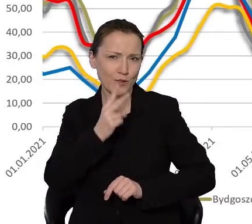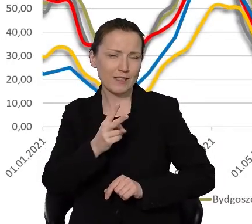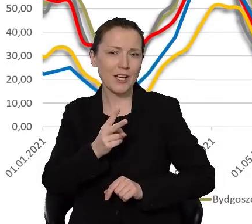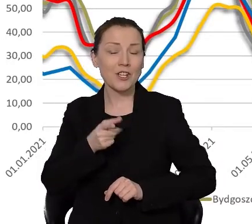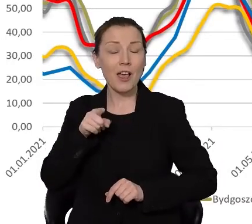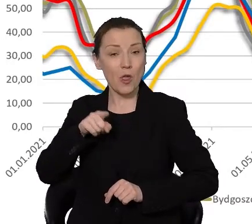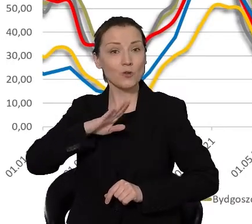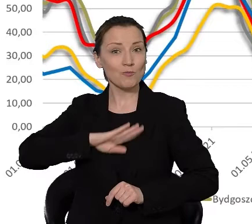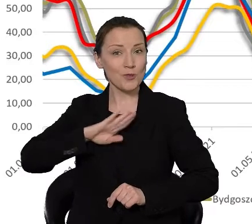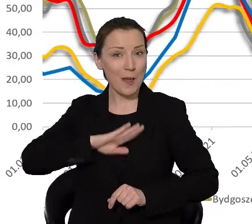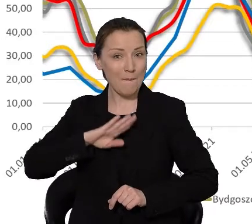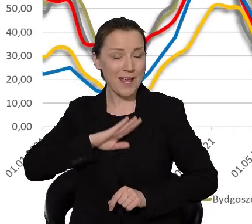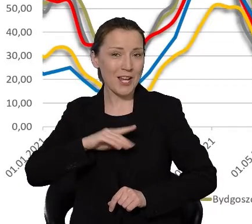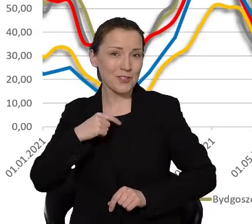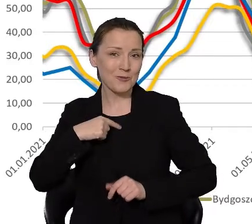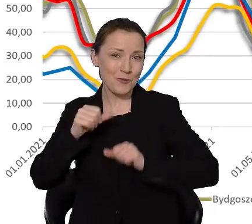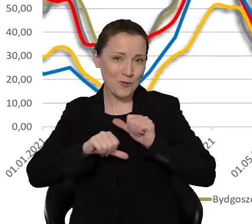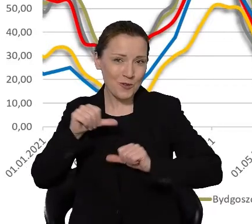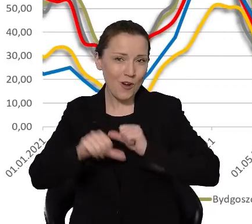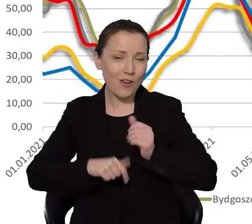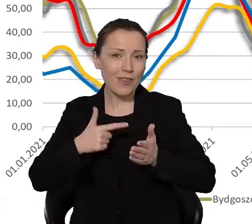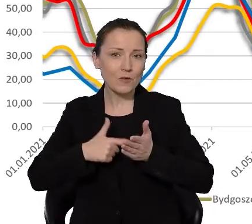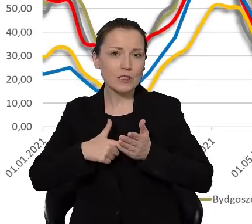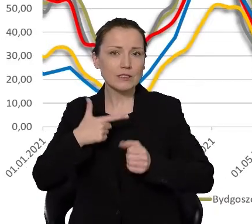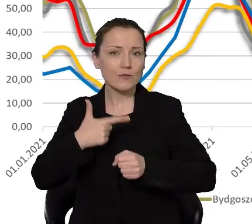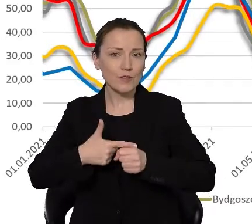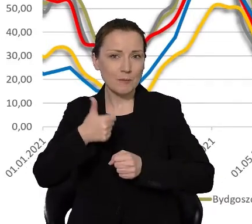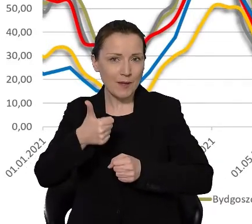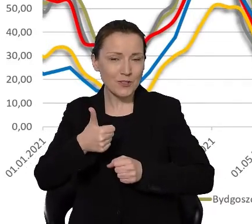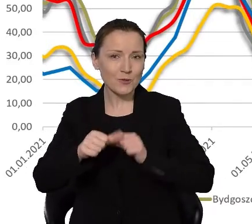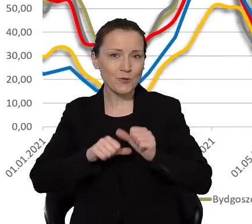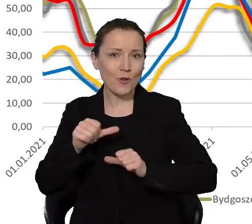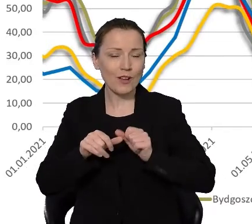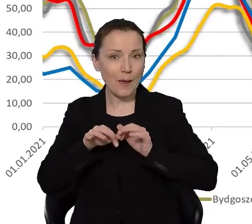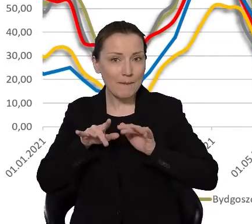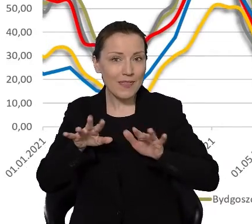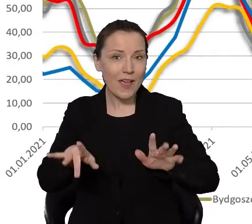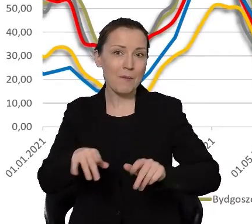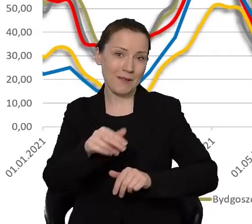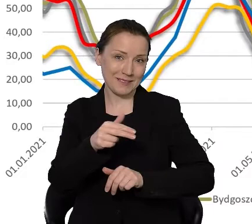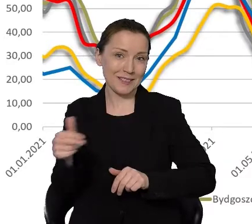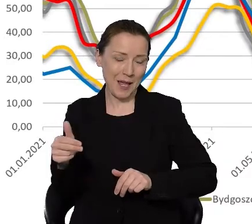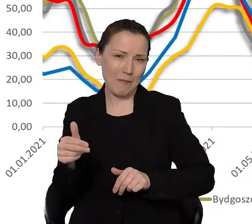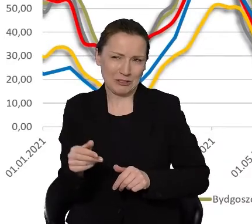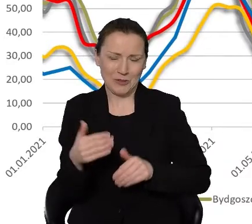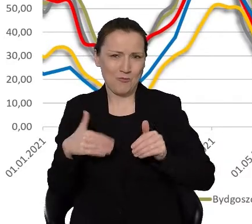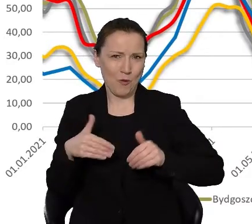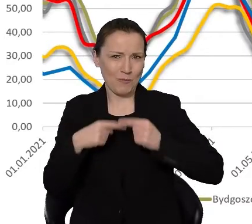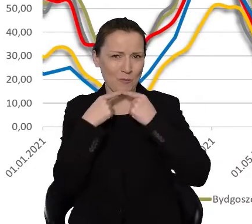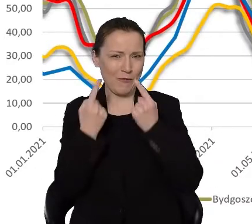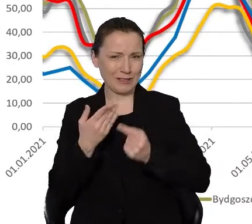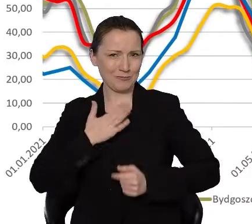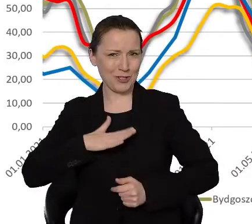najprzyjemniejszą częścią roku 2021, jeżeli chodzi o epidemię, jeżeli w ogóle w tym kontekście można mówić o